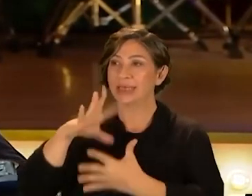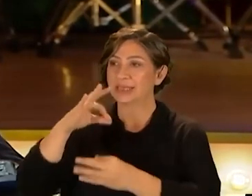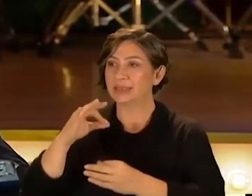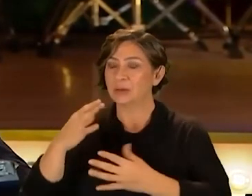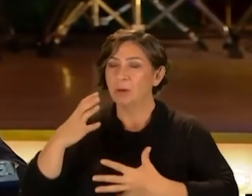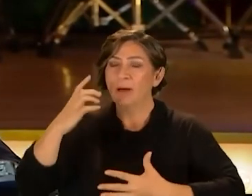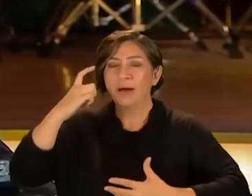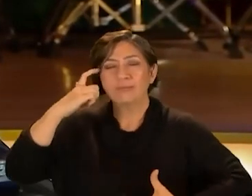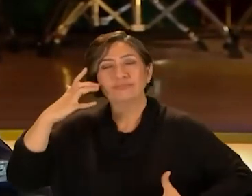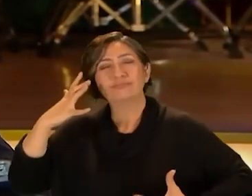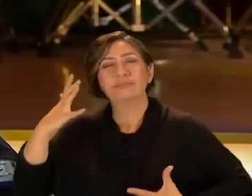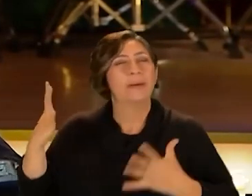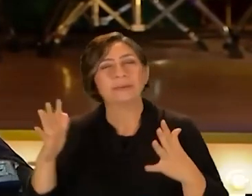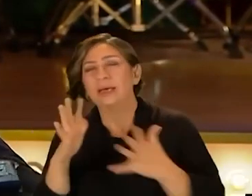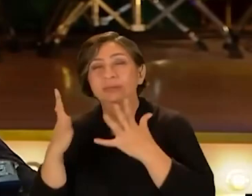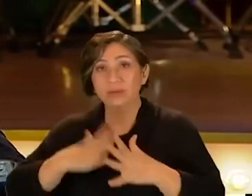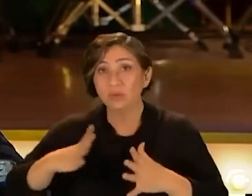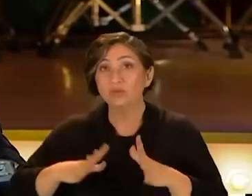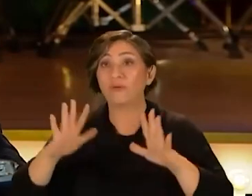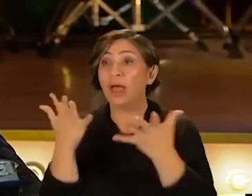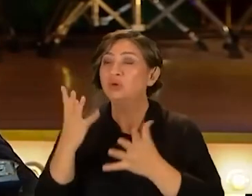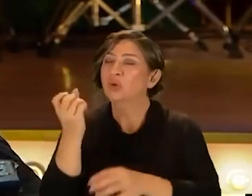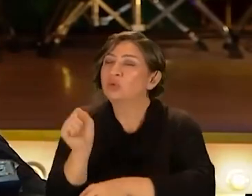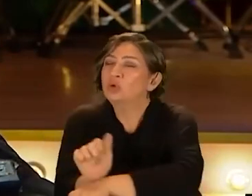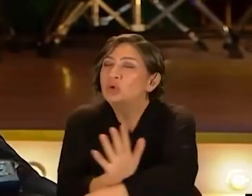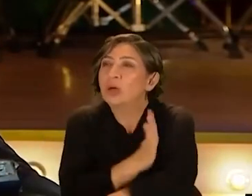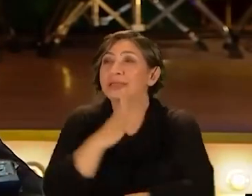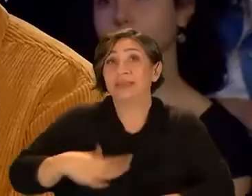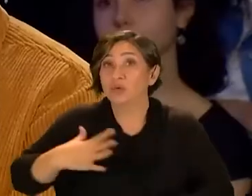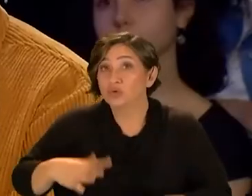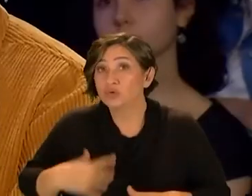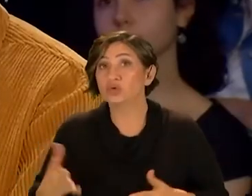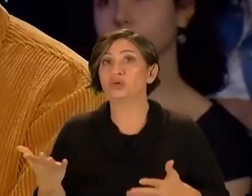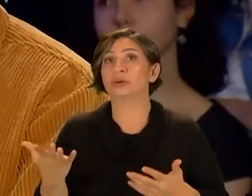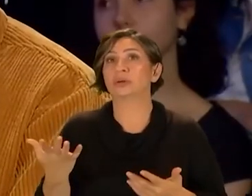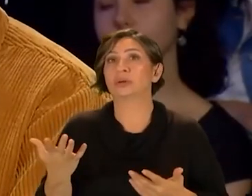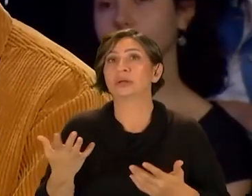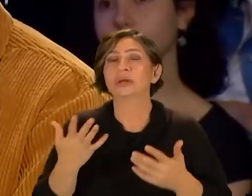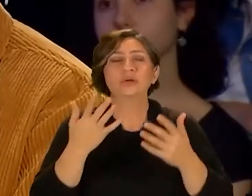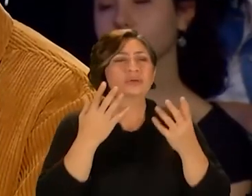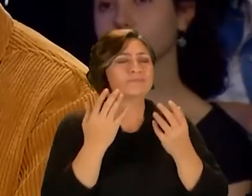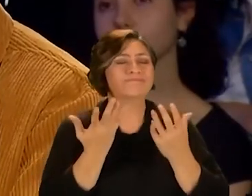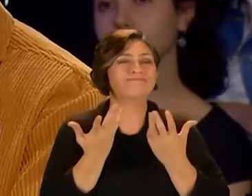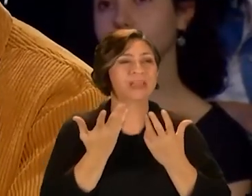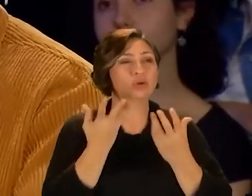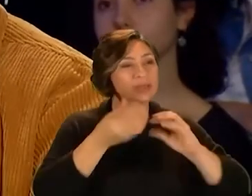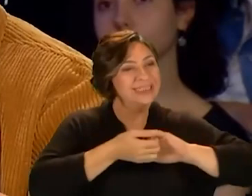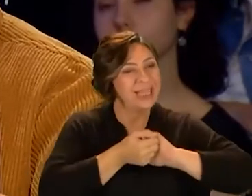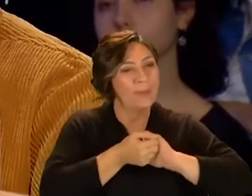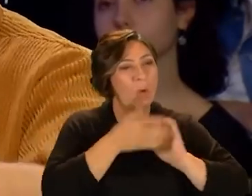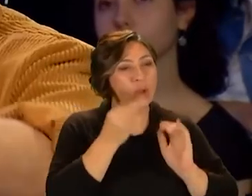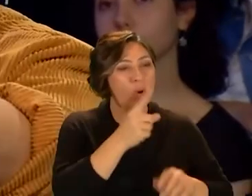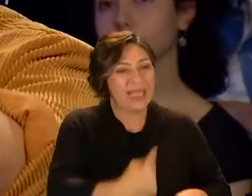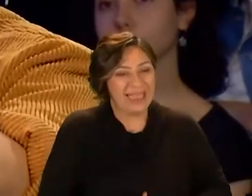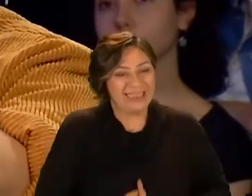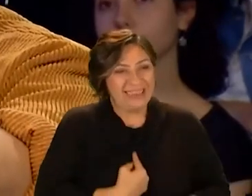İnsanlar sarsasın mı istiyorsun? Çok mu duygulansınlar istiyorsun? Ya çok samimi